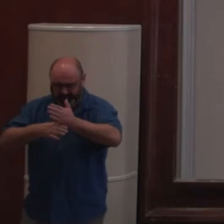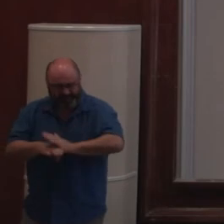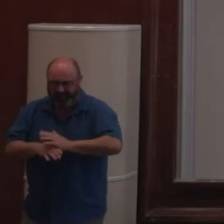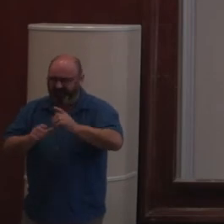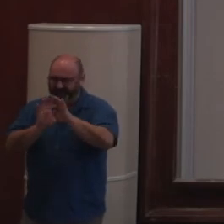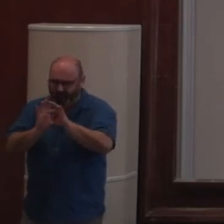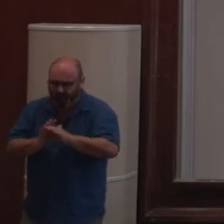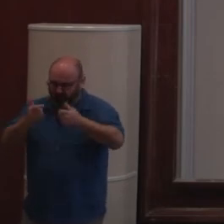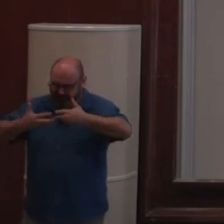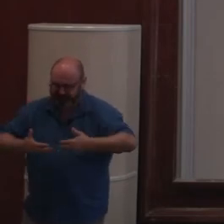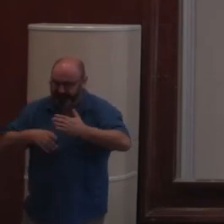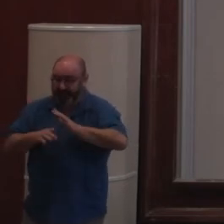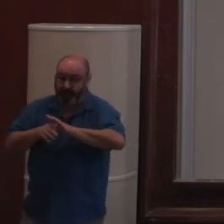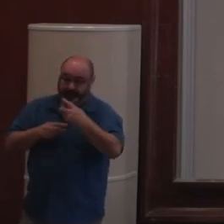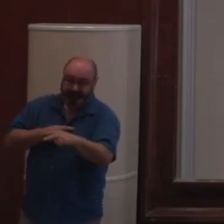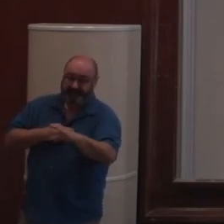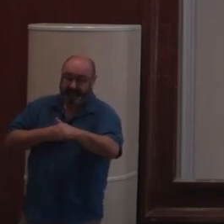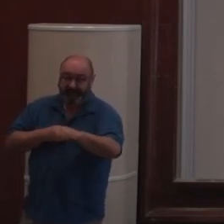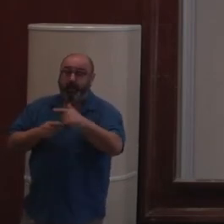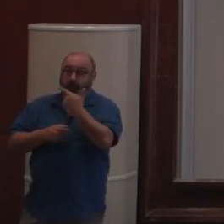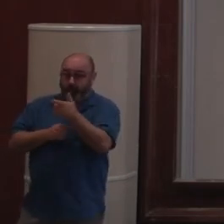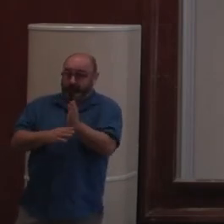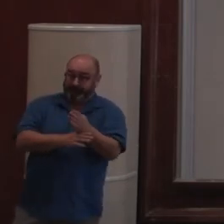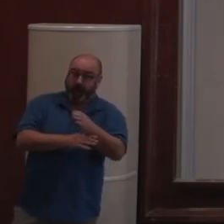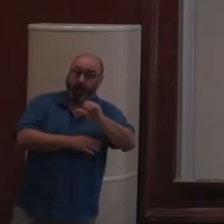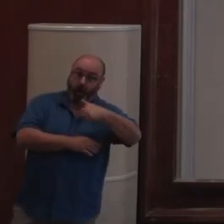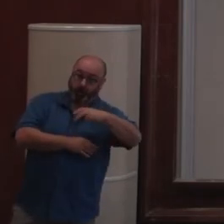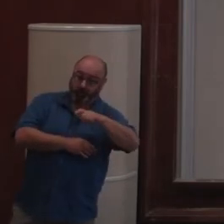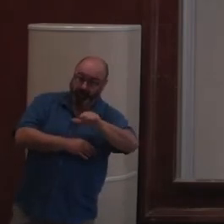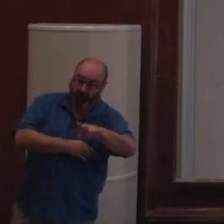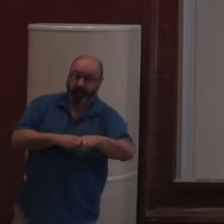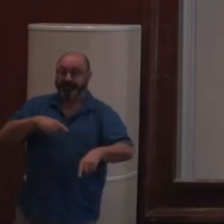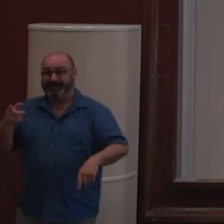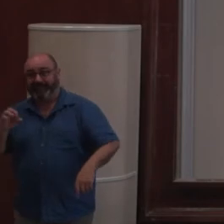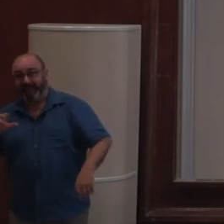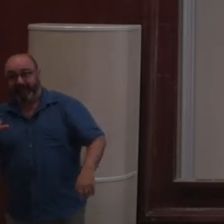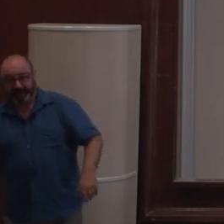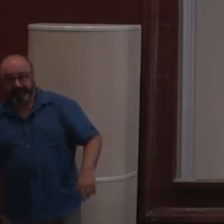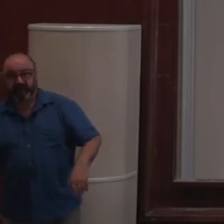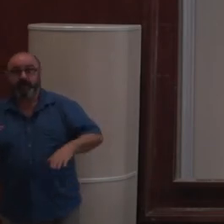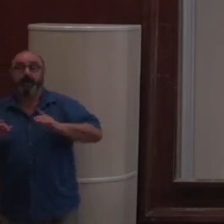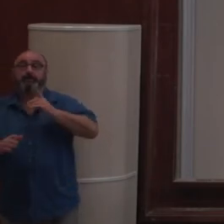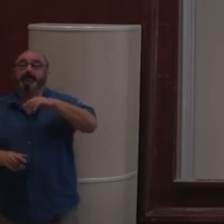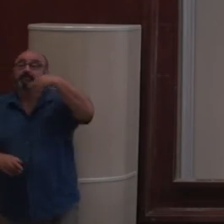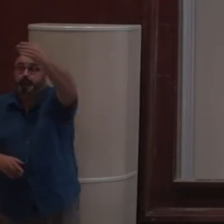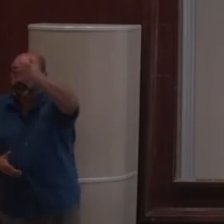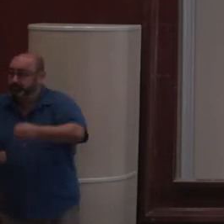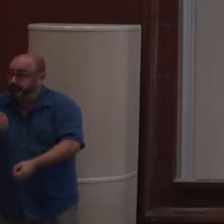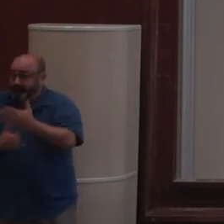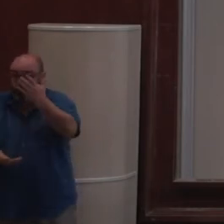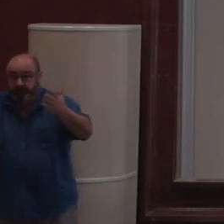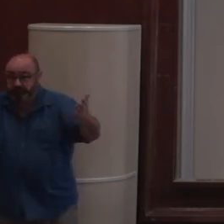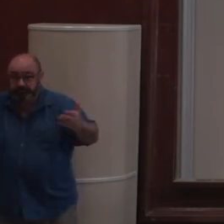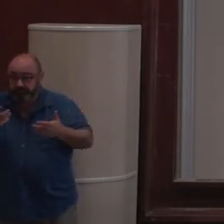de fonctionnalités qui sont propres au CMS, en Angular et en React. Et demain, avec la prochaine star de demain, puisqu'il en a tout le temps en JavaScript, en